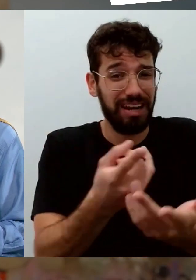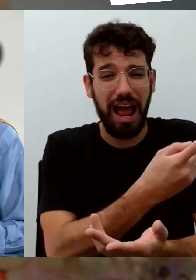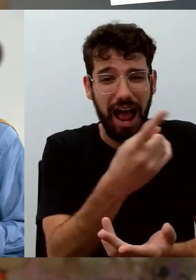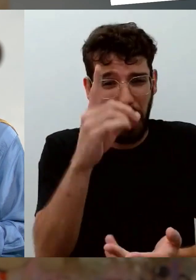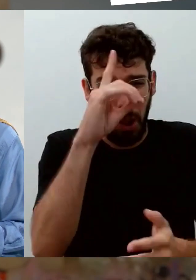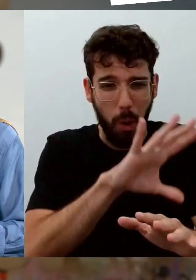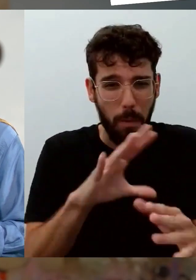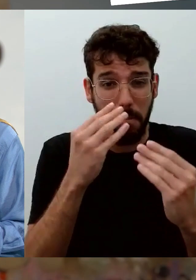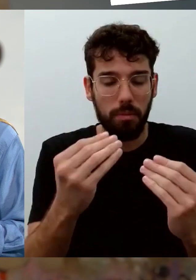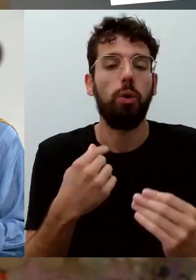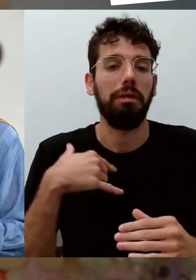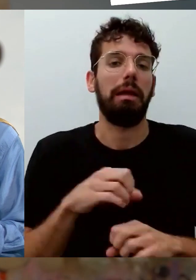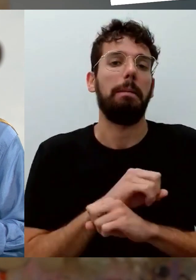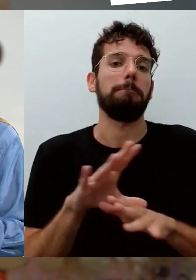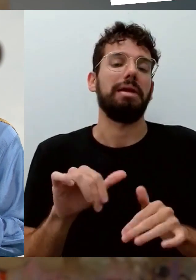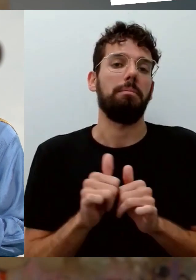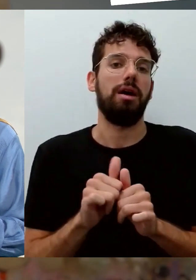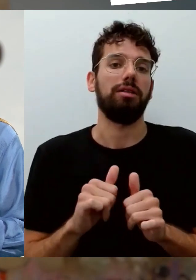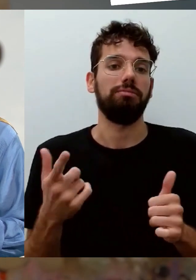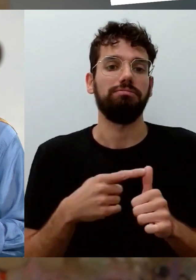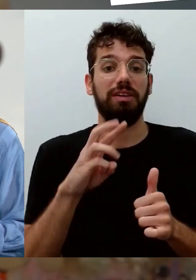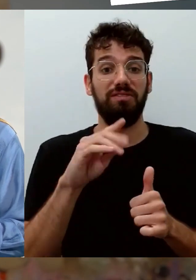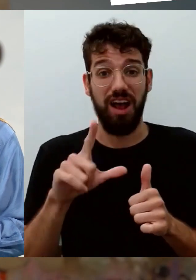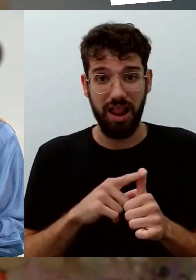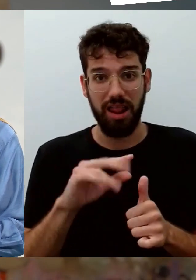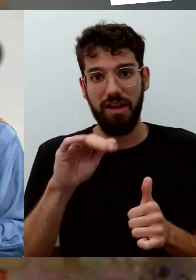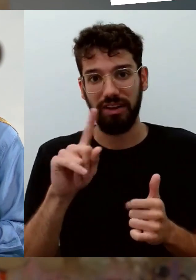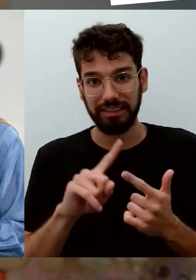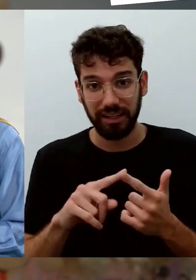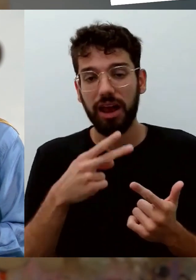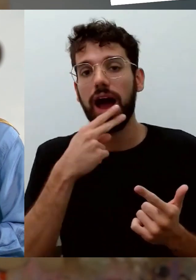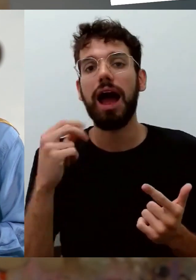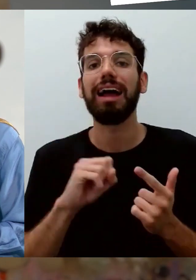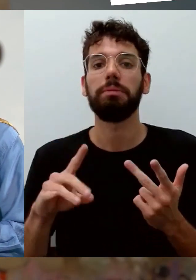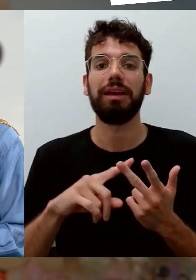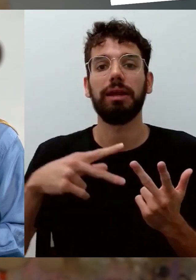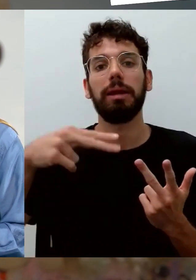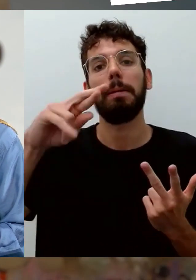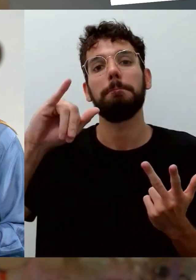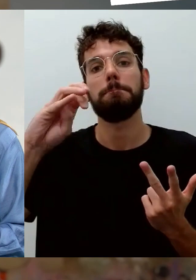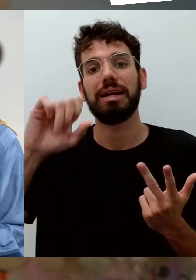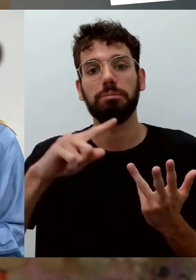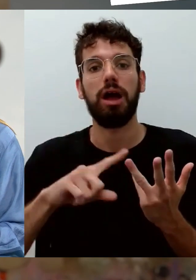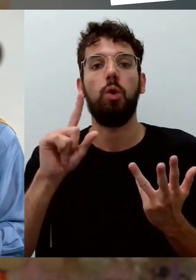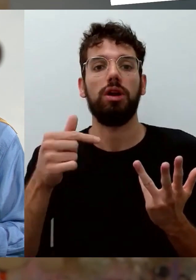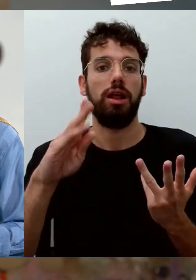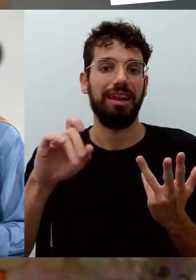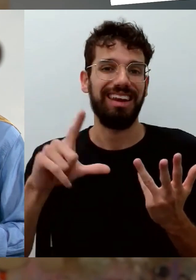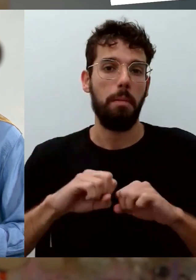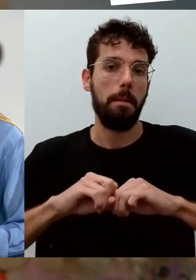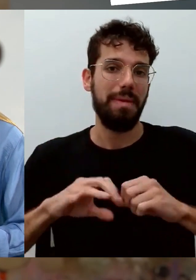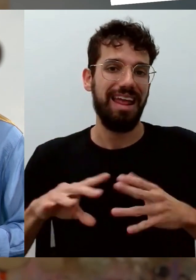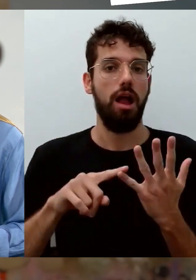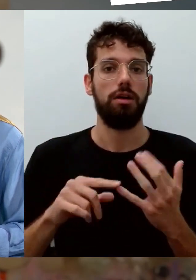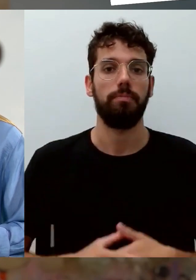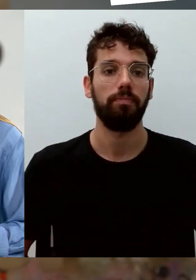Da haben wir fünf Stück. Und das ist nämlich Wall, die FAZ, Heise Medien, Prisma und Table Media. Ganz vielen Dank. Genau. Und wir scheinen